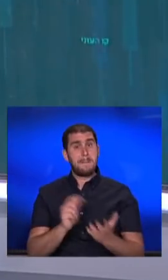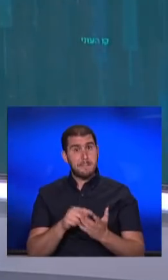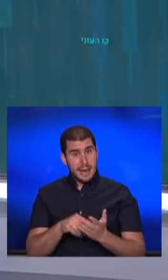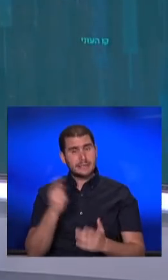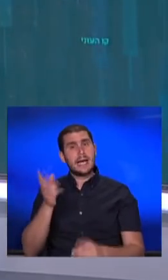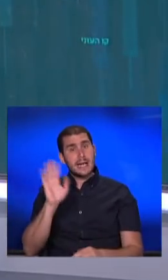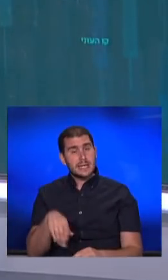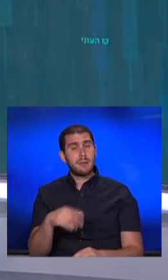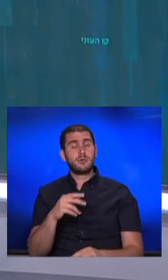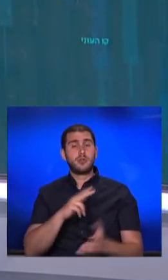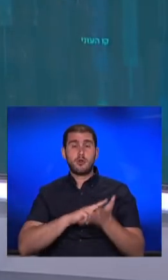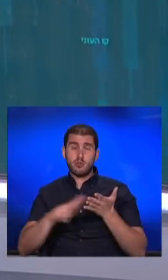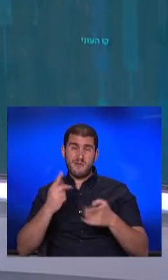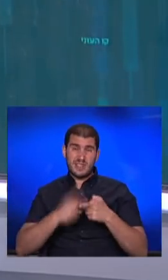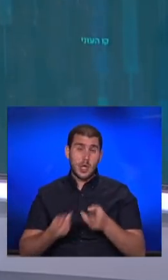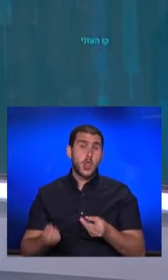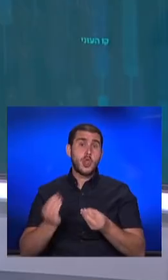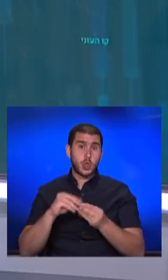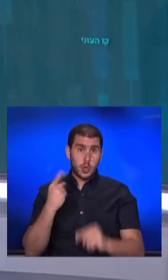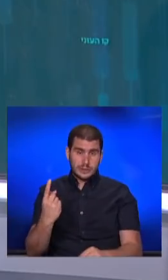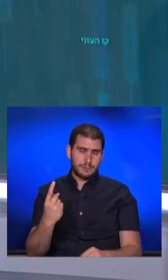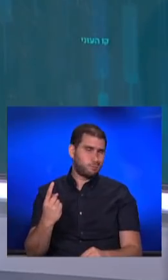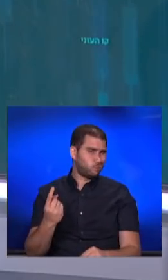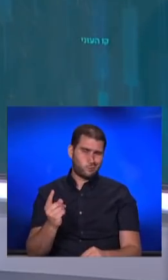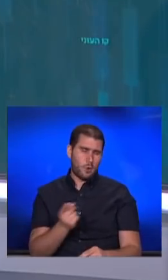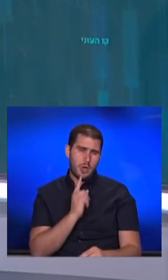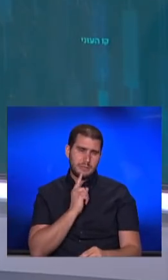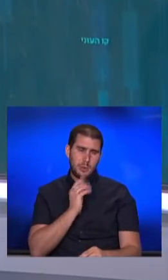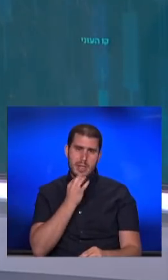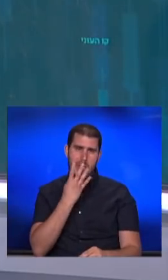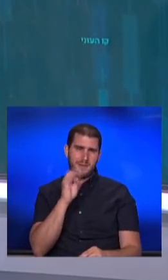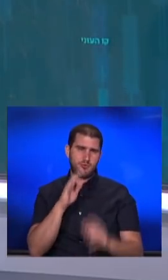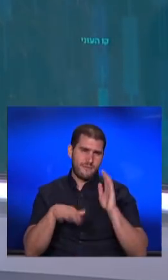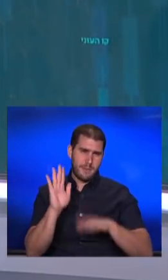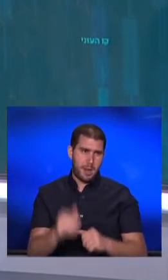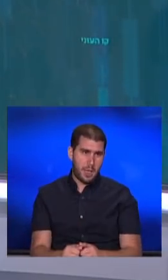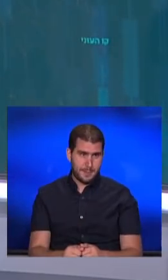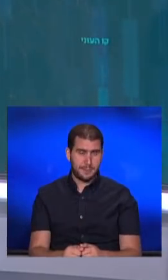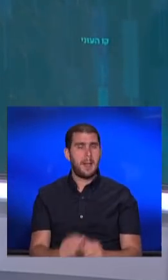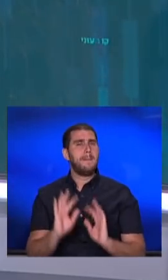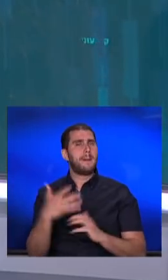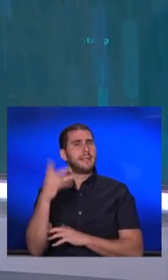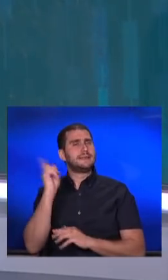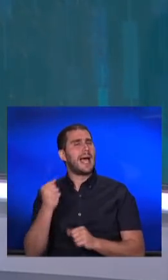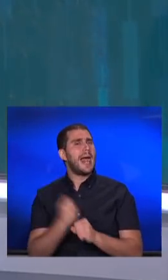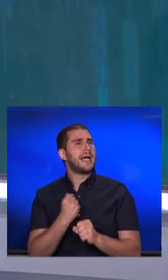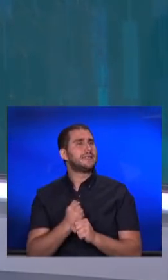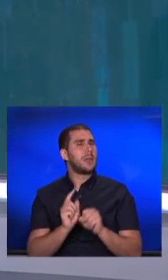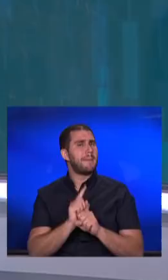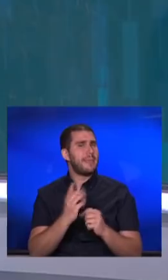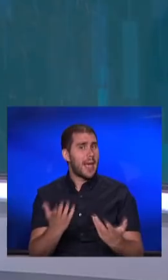שגם השלושה וחצי חודשים הנוספים האלה לא יספיקו לבני ה-45 ויותר. מה המדינה צריכה לעשות בזמן הזה?